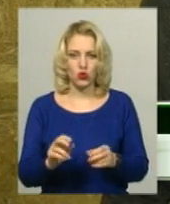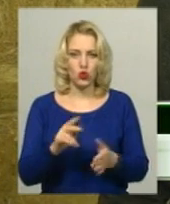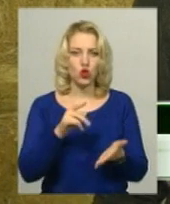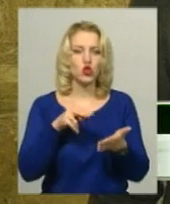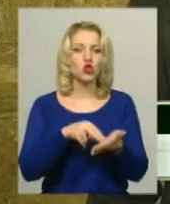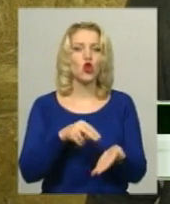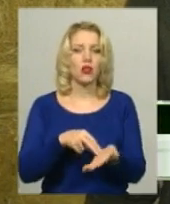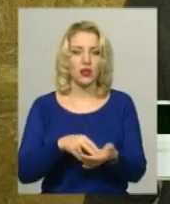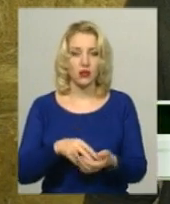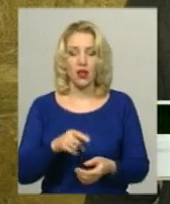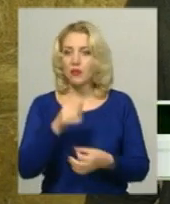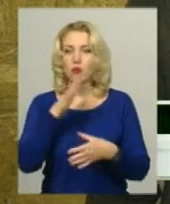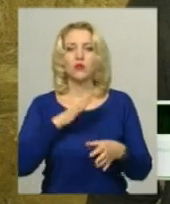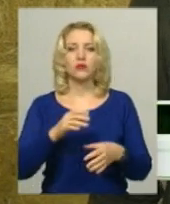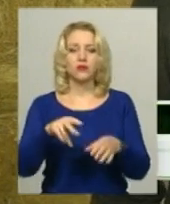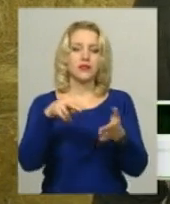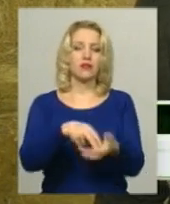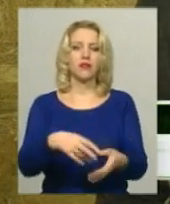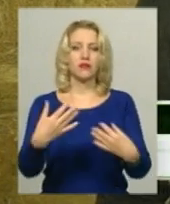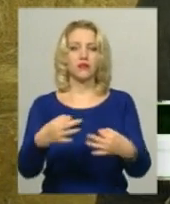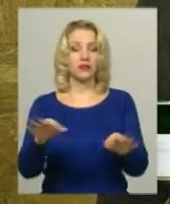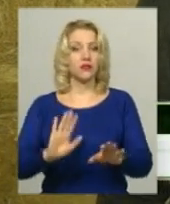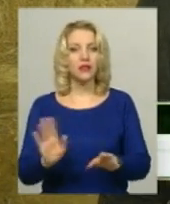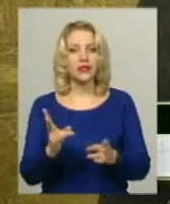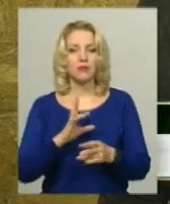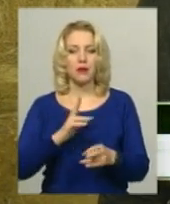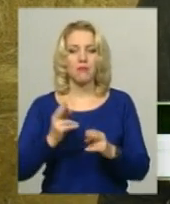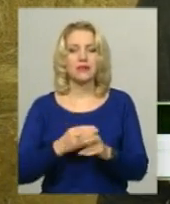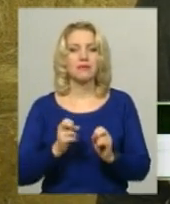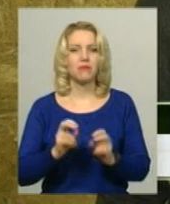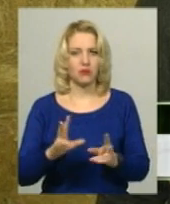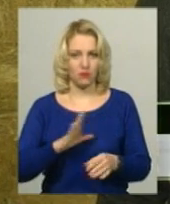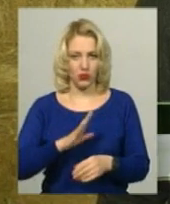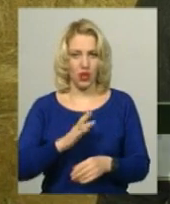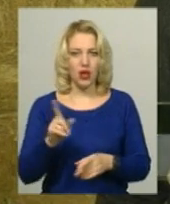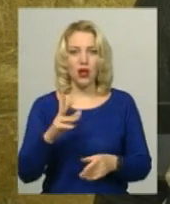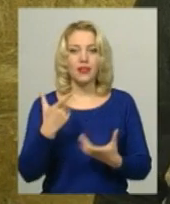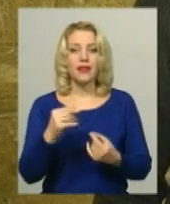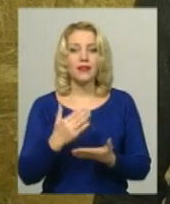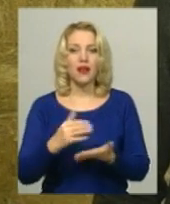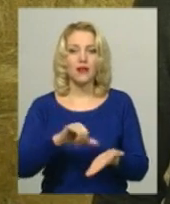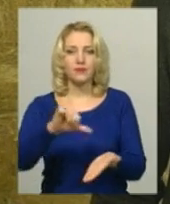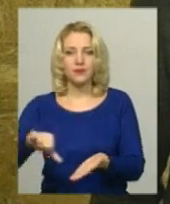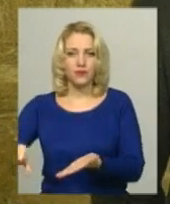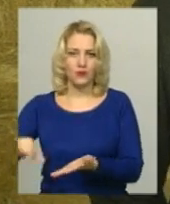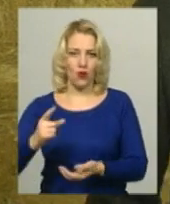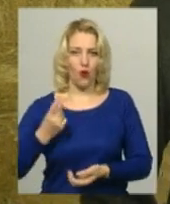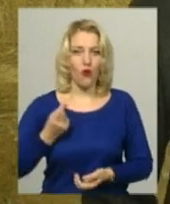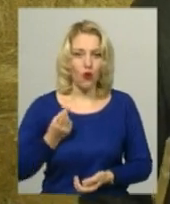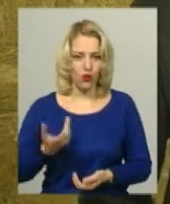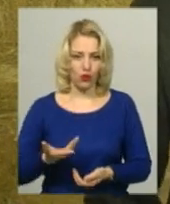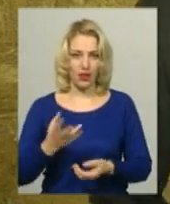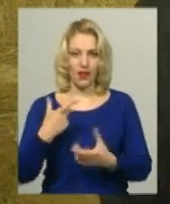будь-якому місці. Потрібно знайти місце безпечне, де є охорона, де є паркан.